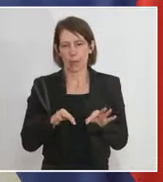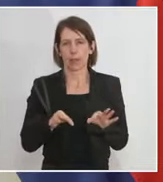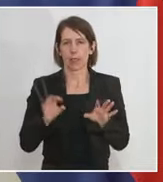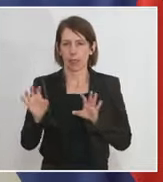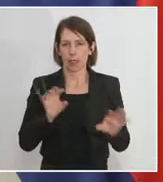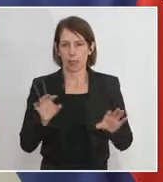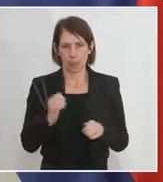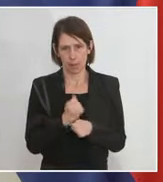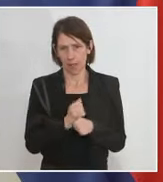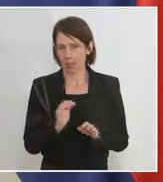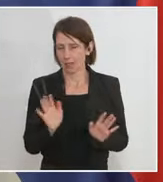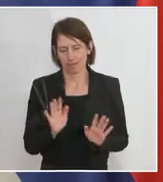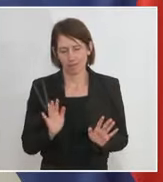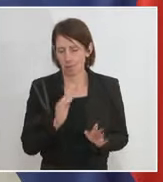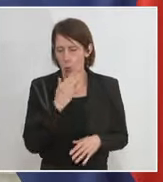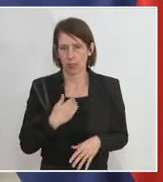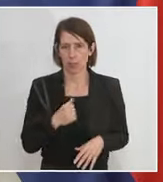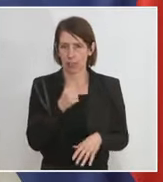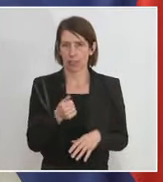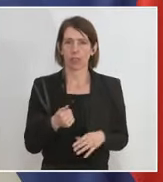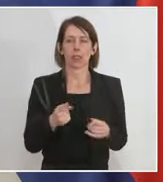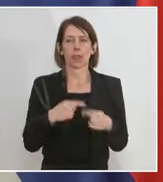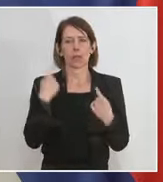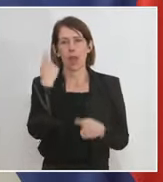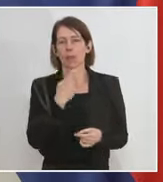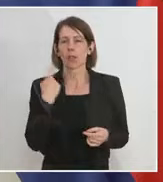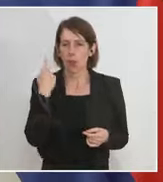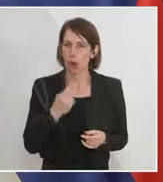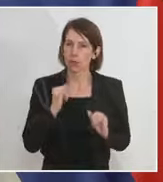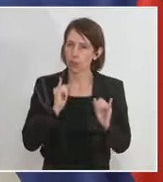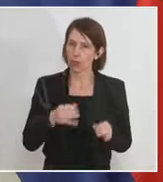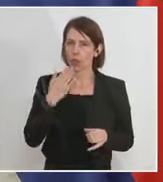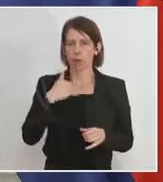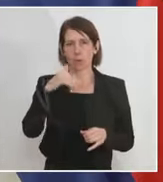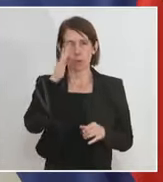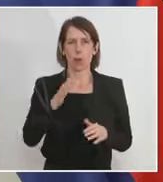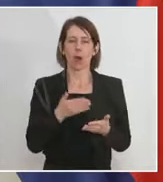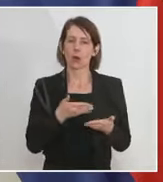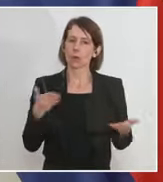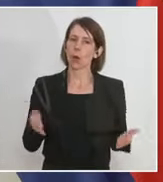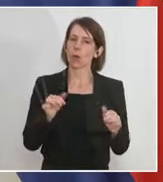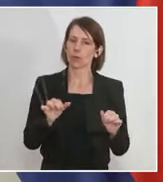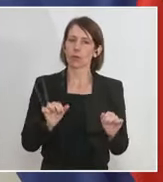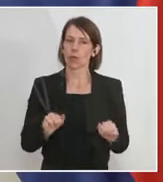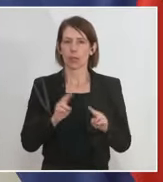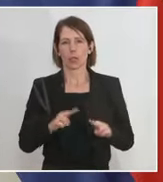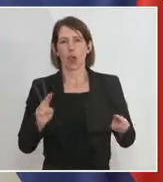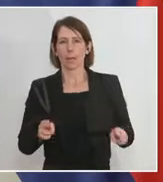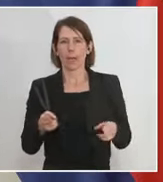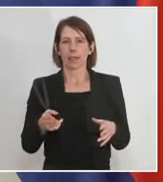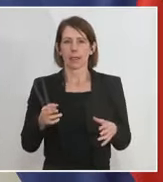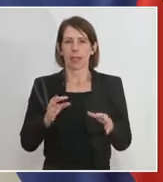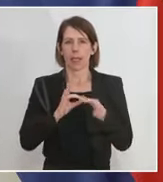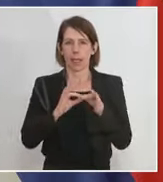Momentaufnahme natürlich. Wir alle haben die Hoffnung, dass wir im Sommer die großmögliche Normalität auch bei der Mobilität wieder